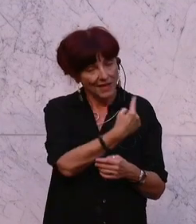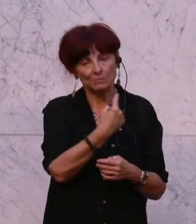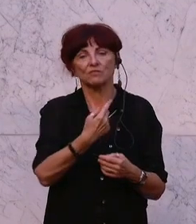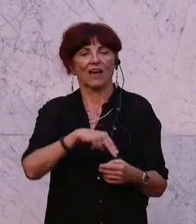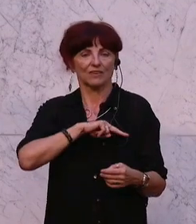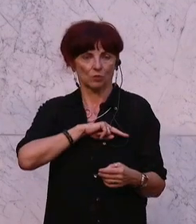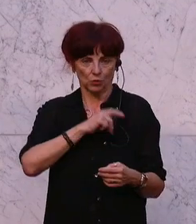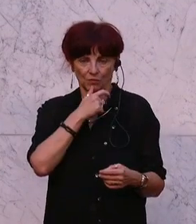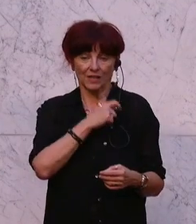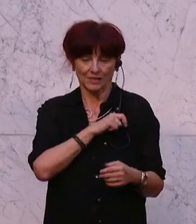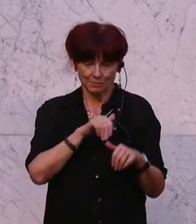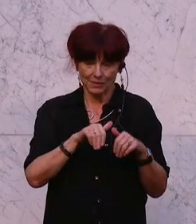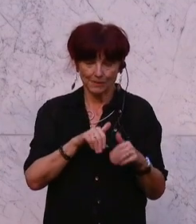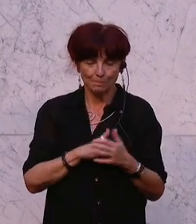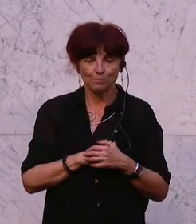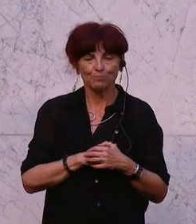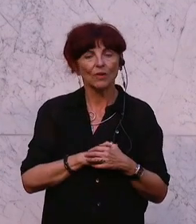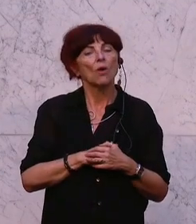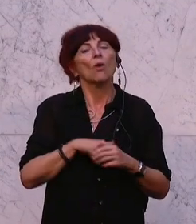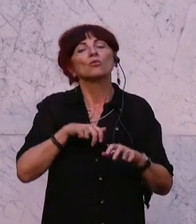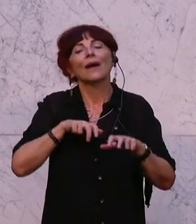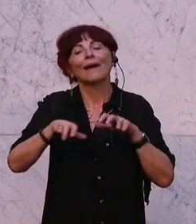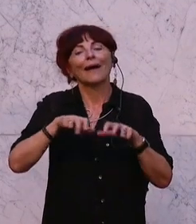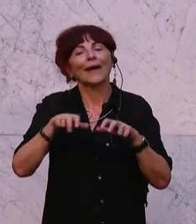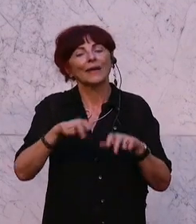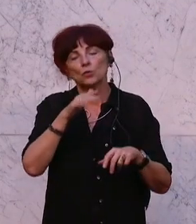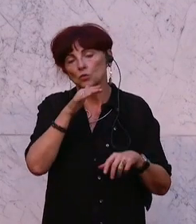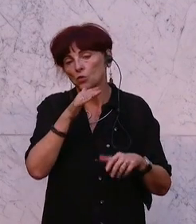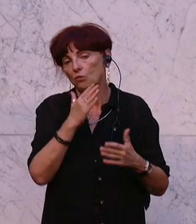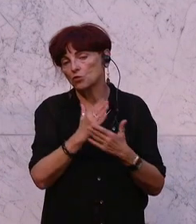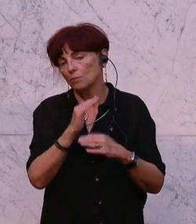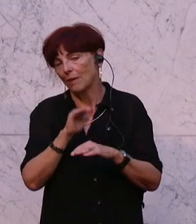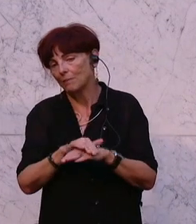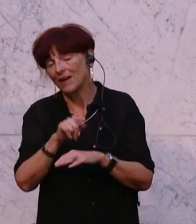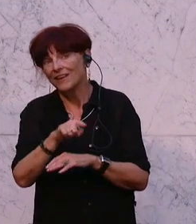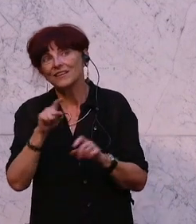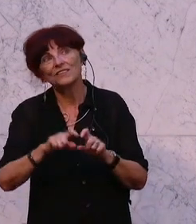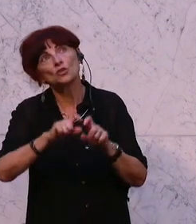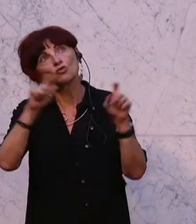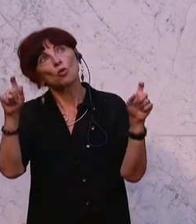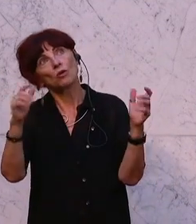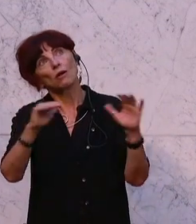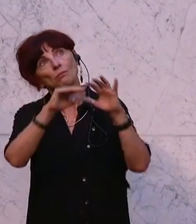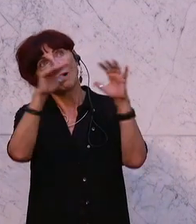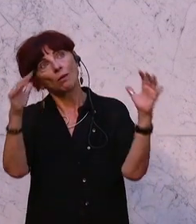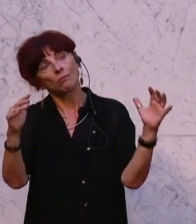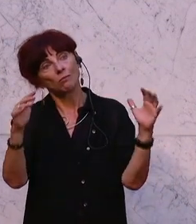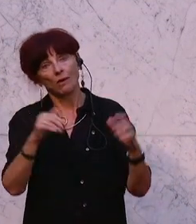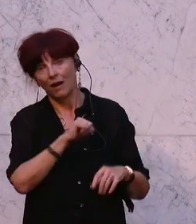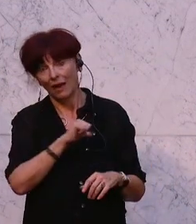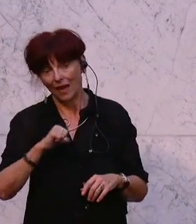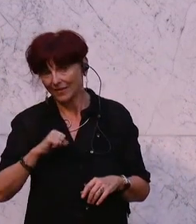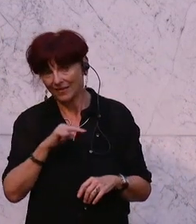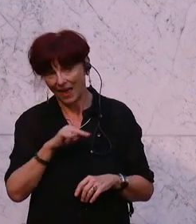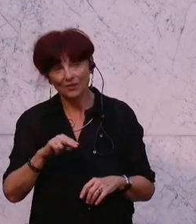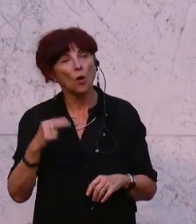Der Rechnungshof hat zusätzlich festgestellt, dass es mit diesen Schulden, diesem riesigen Schuldenberg ja gar nicht getan ist, sondern dass die Bundesregierung zusätzliche